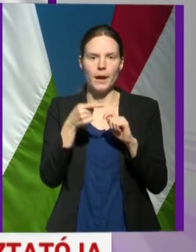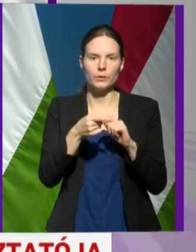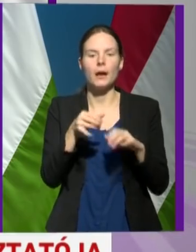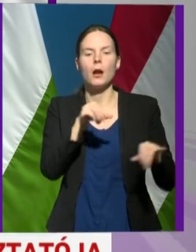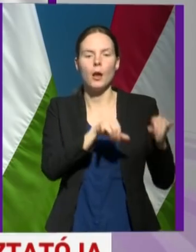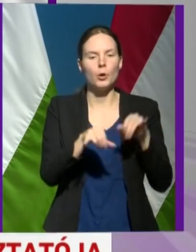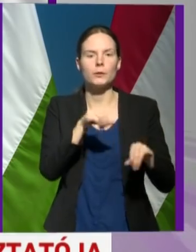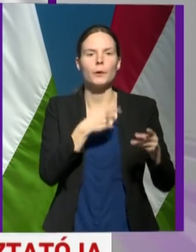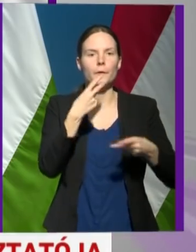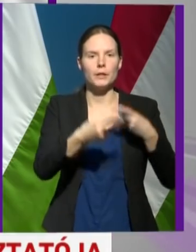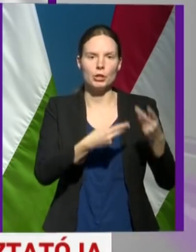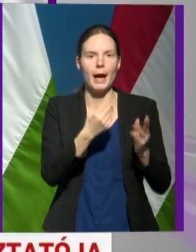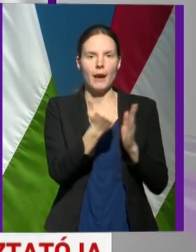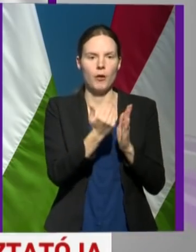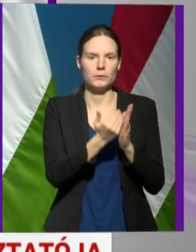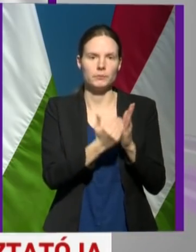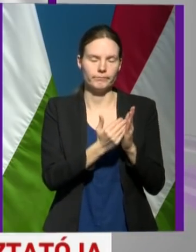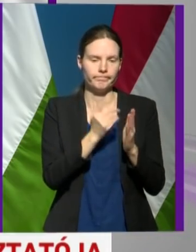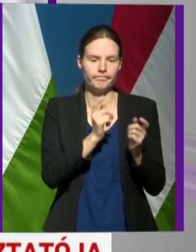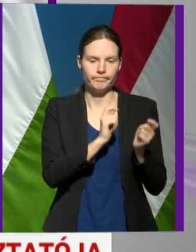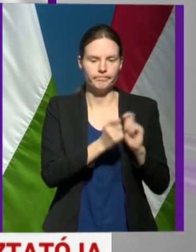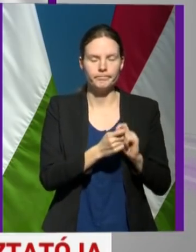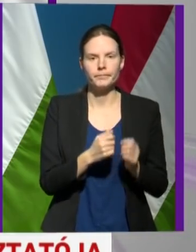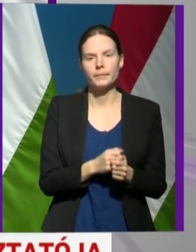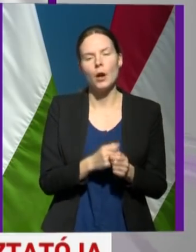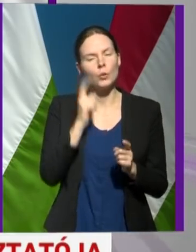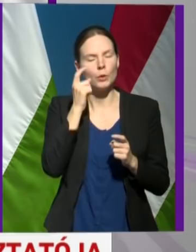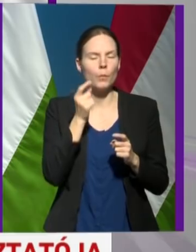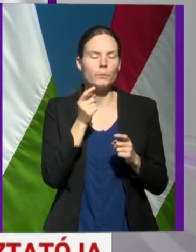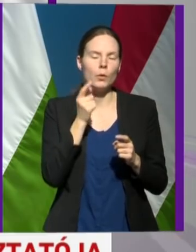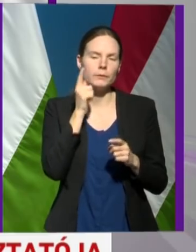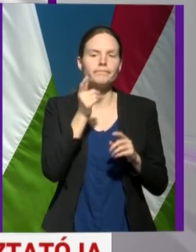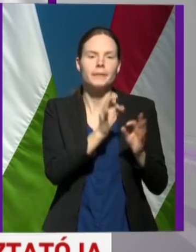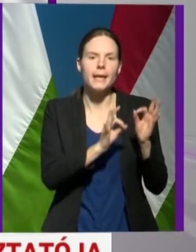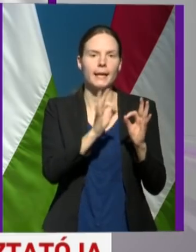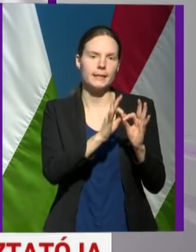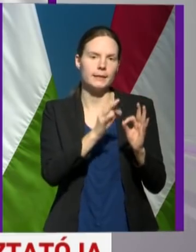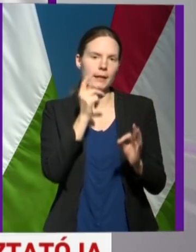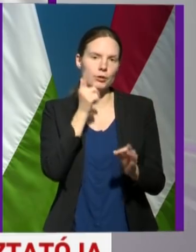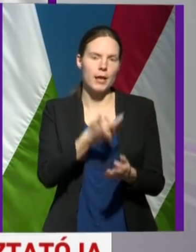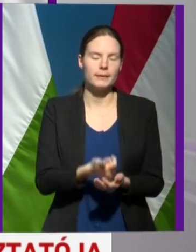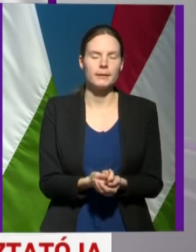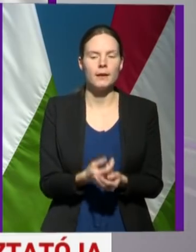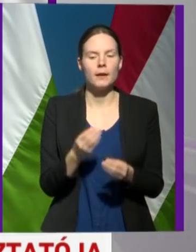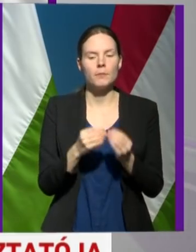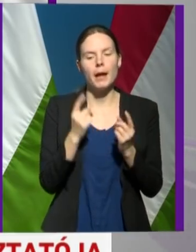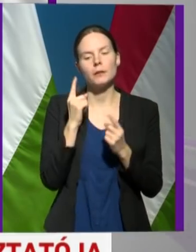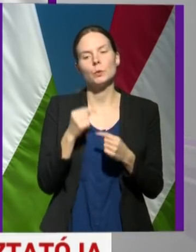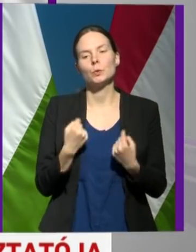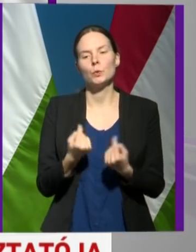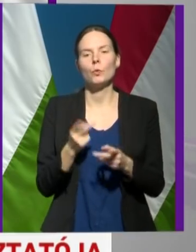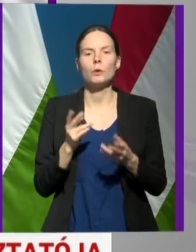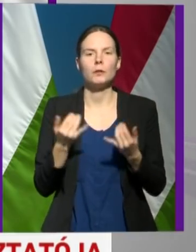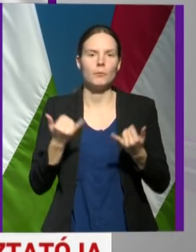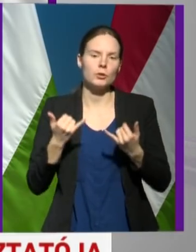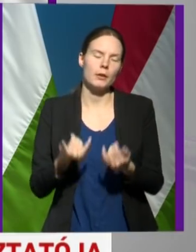laboratóriumi vizsgálatok rendje is. Gyanítom, hogy kiegészülve, hiszen nagyon jól tudjuk, hogy az aktuális